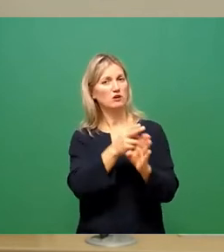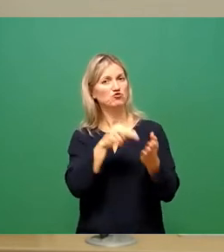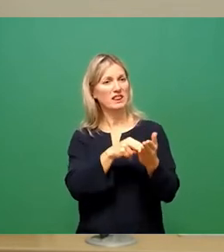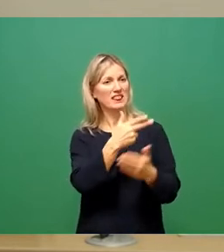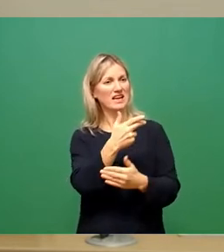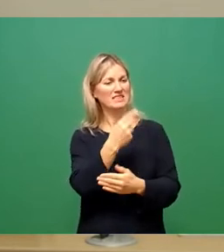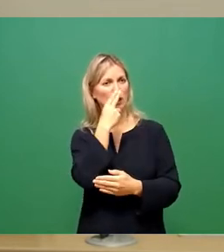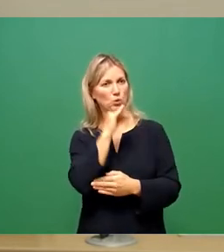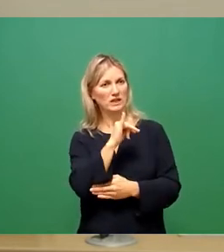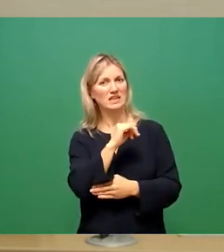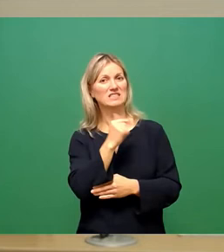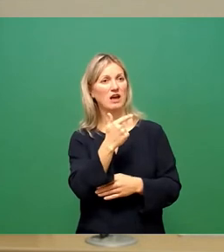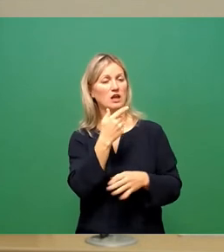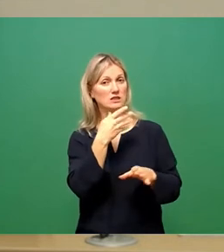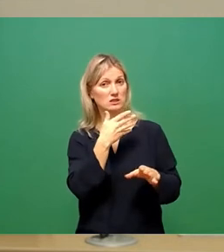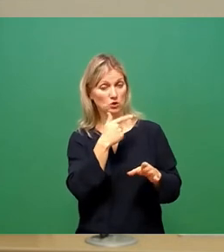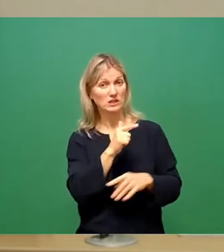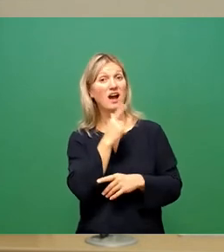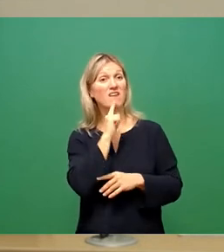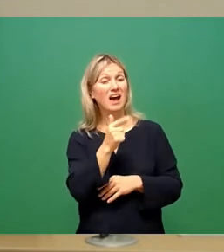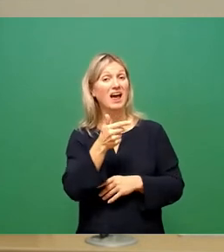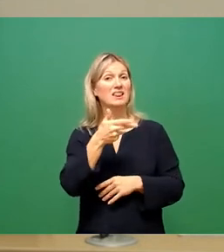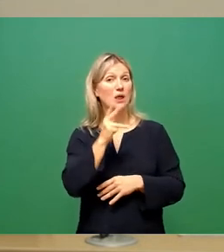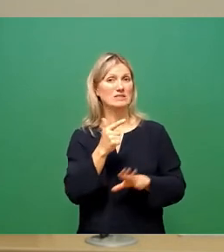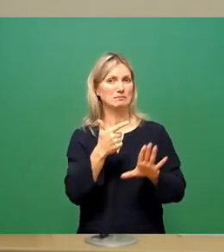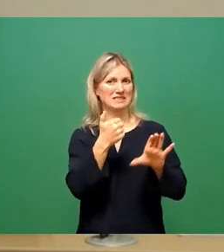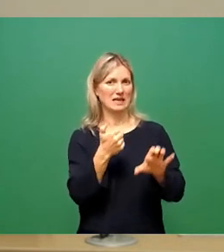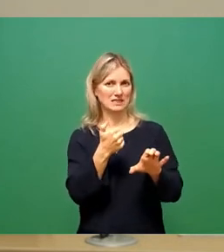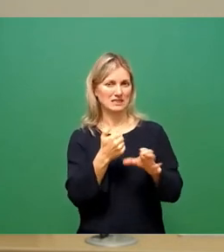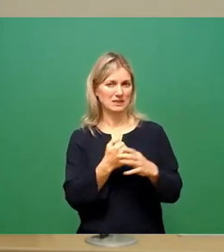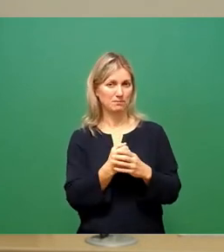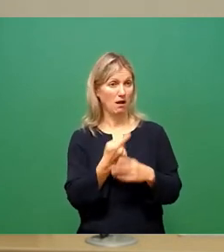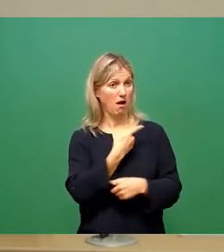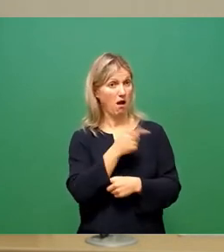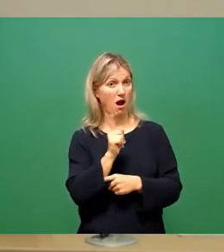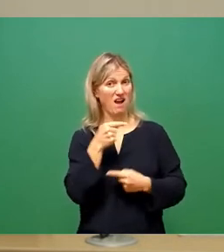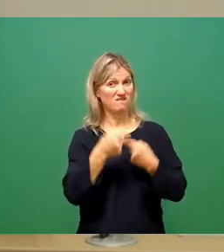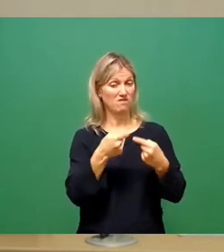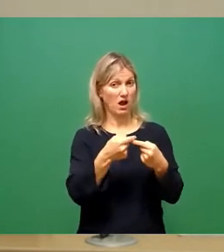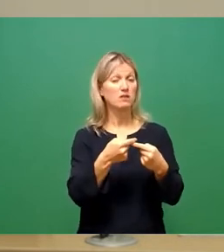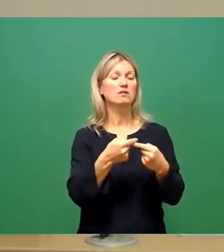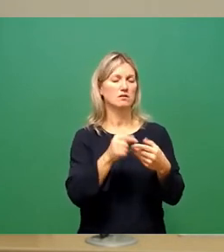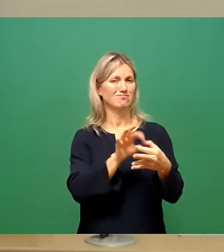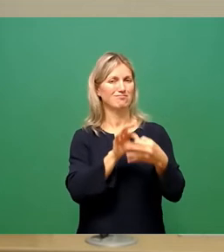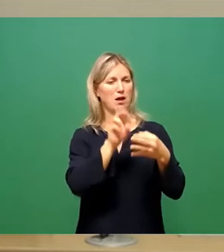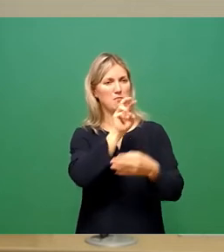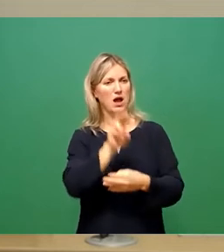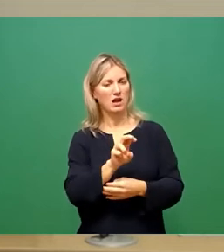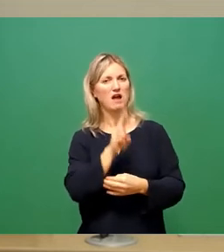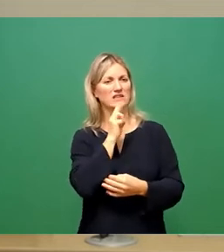167 Disziplinarverfahren. Sämtliche Verfahren wurden nach § 22 Absatz 3